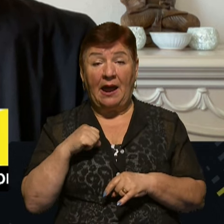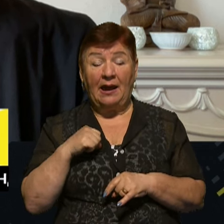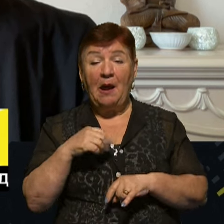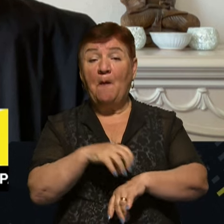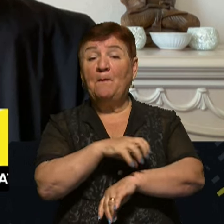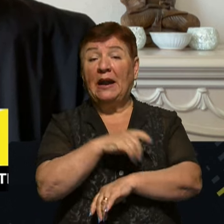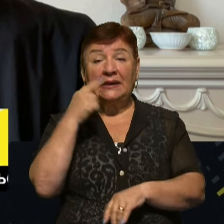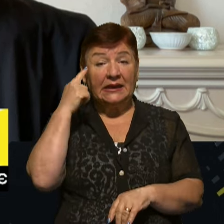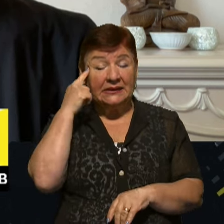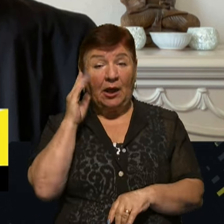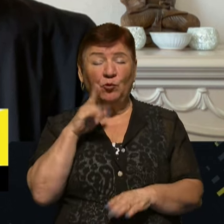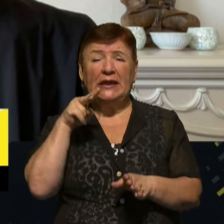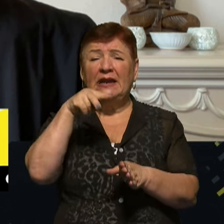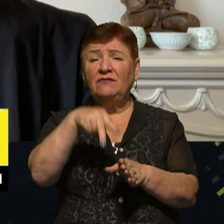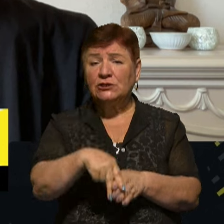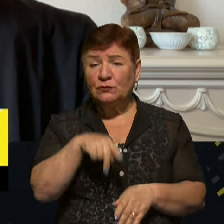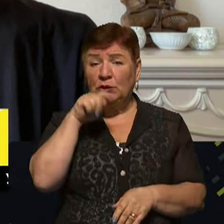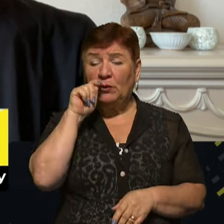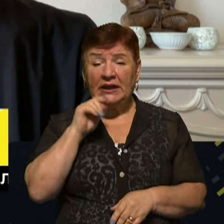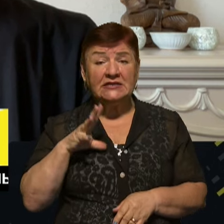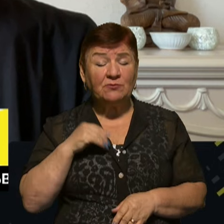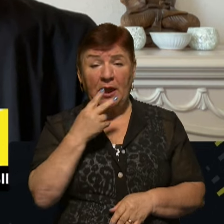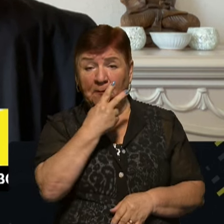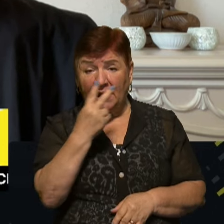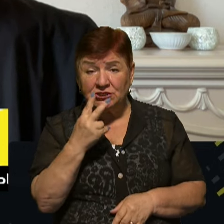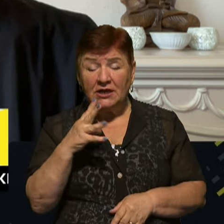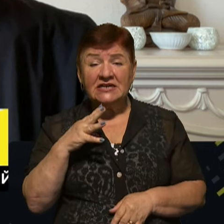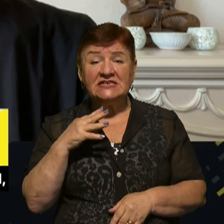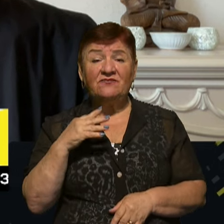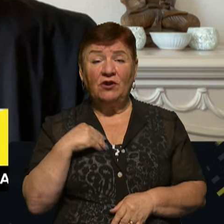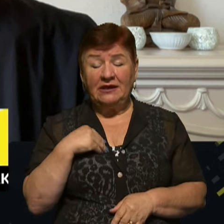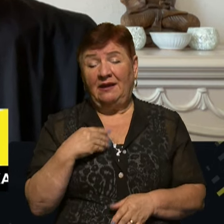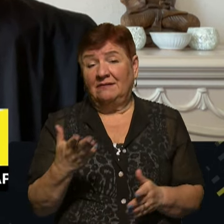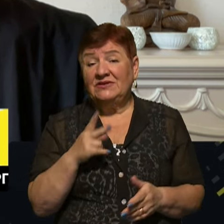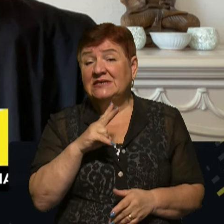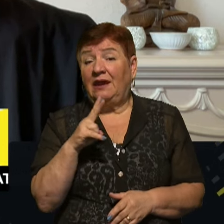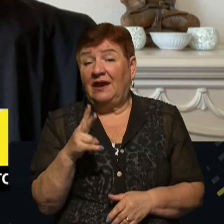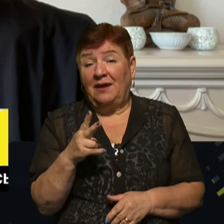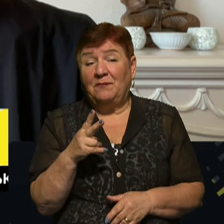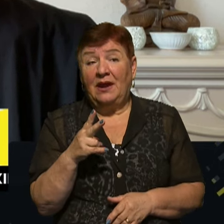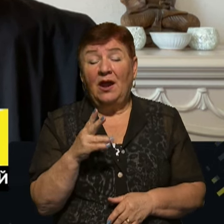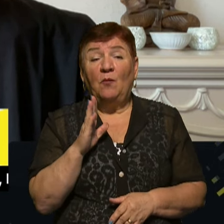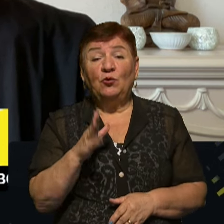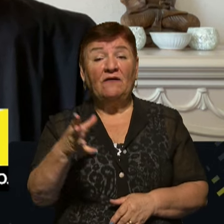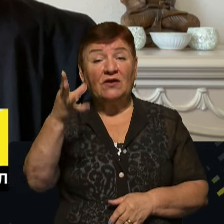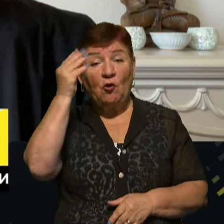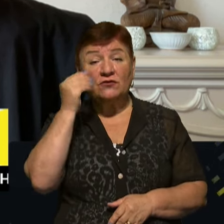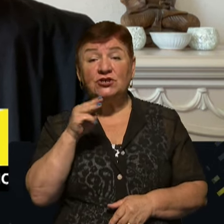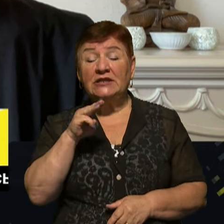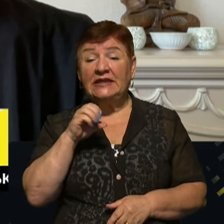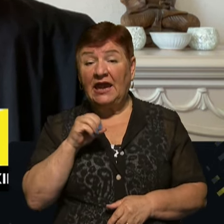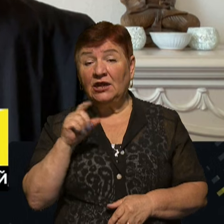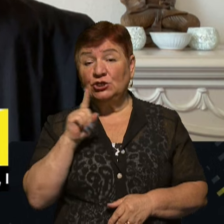буде нав'язувати Україні своє бачення, свої візії, за якими, звісно, що проховують те, що вони